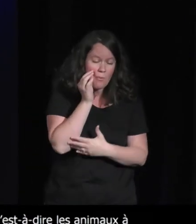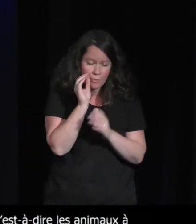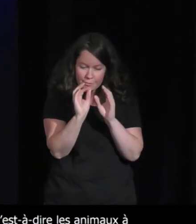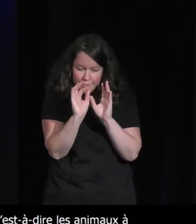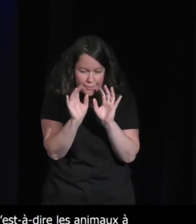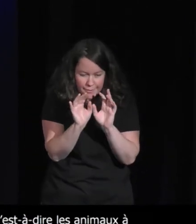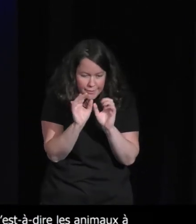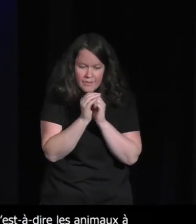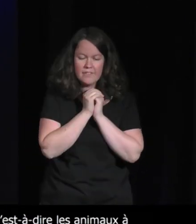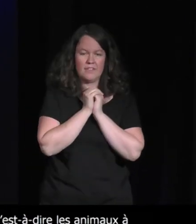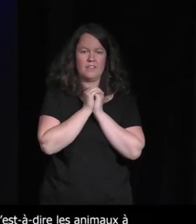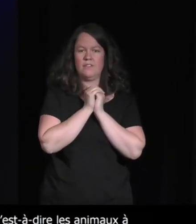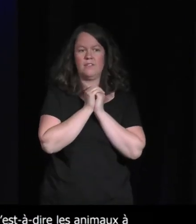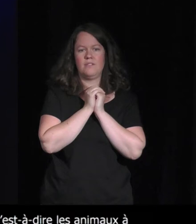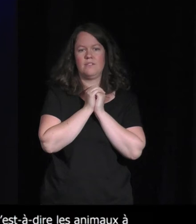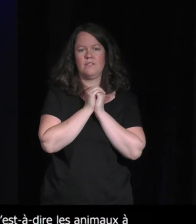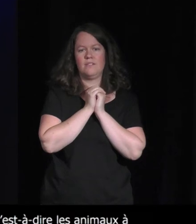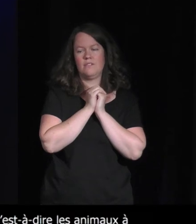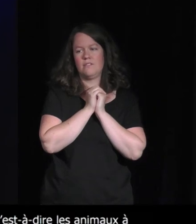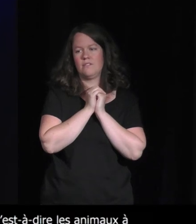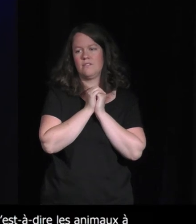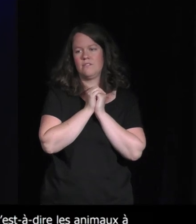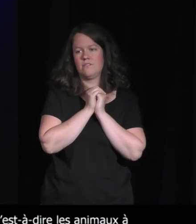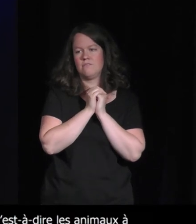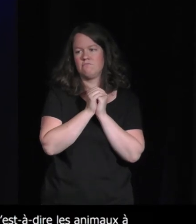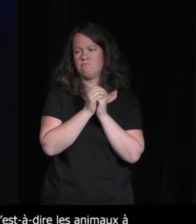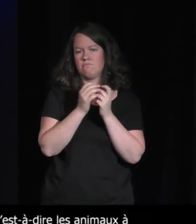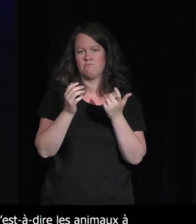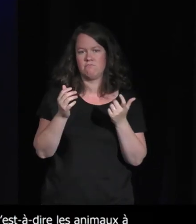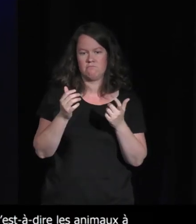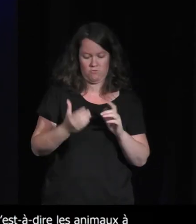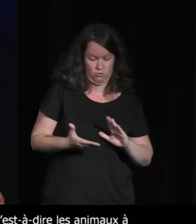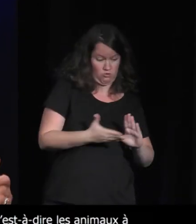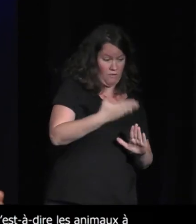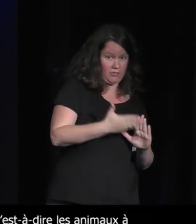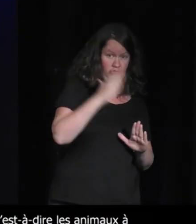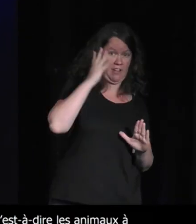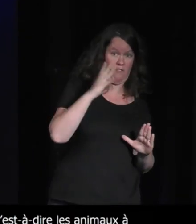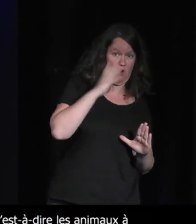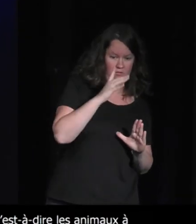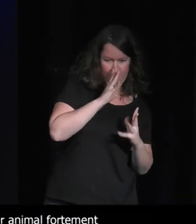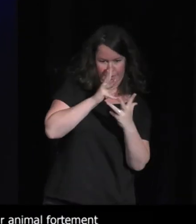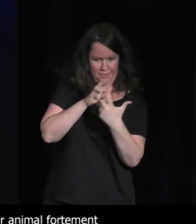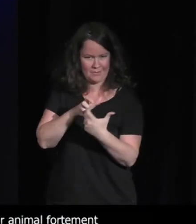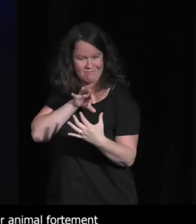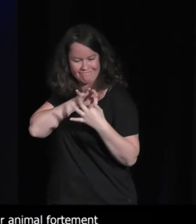le côté aussi justement le sauvage est apprivoisé comme tu l'as souligné et je mentionne